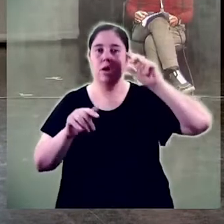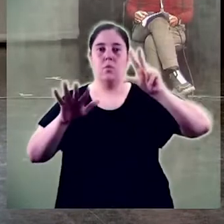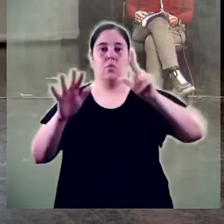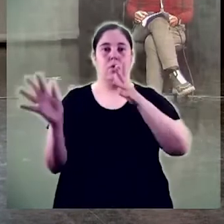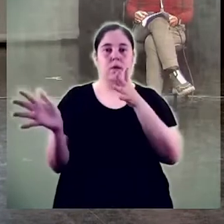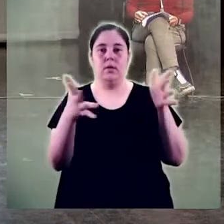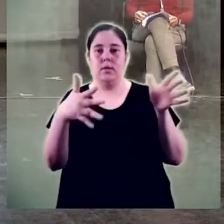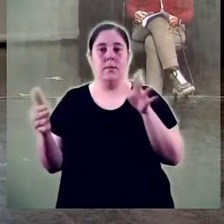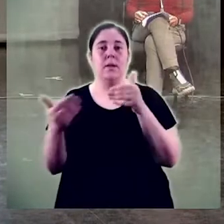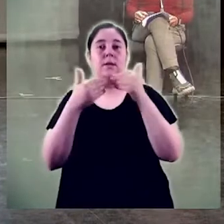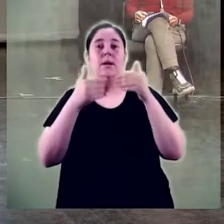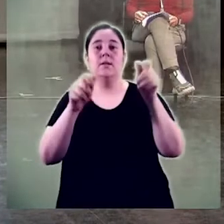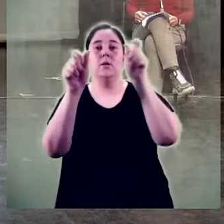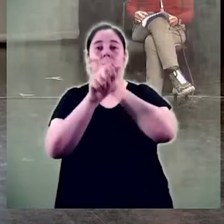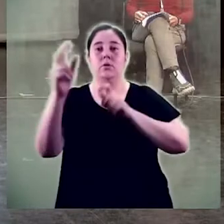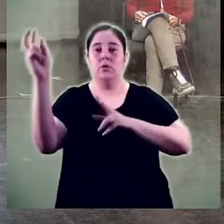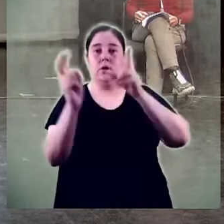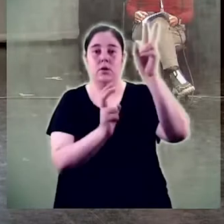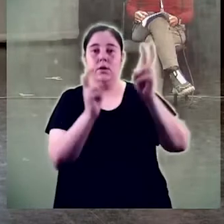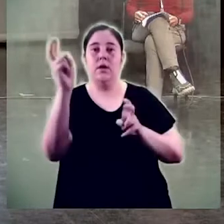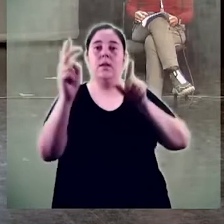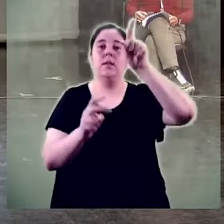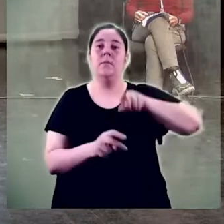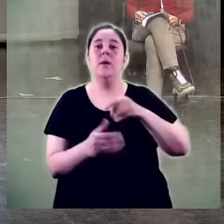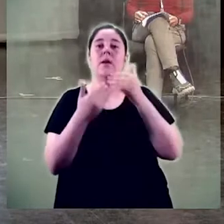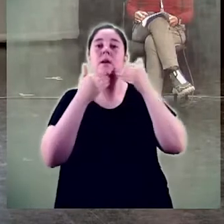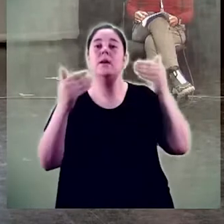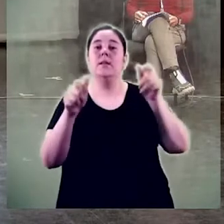El dia